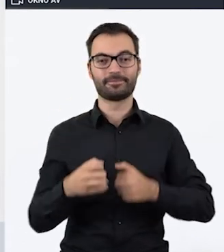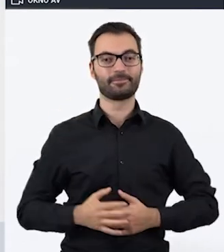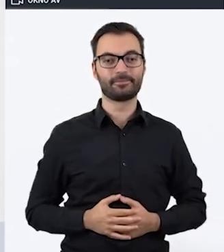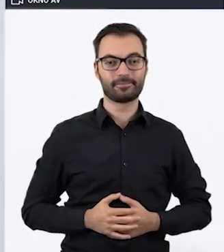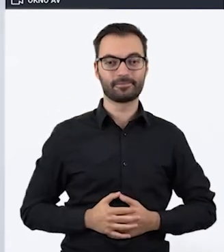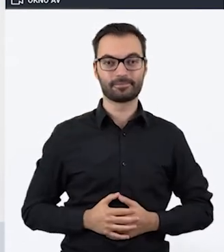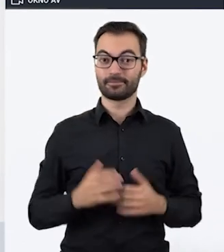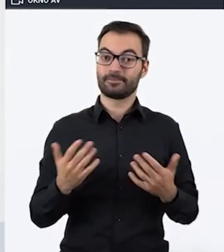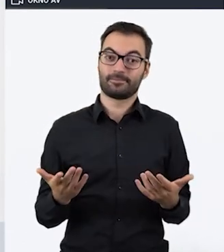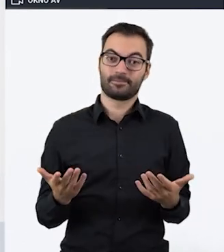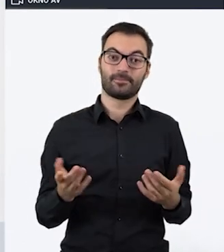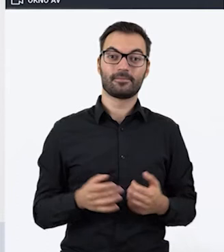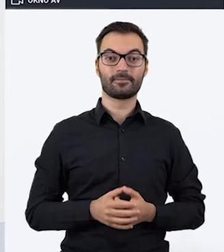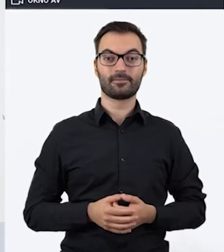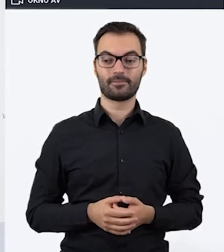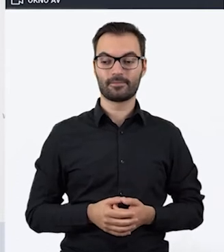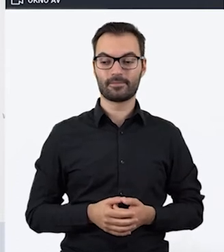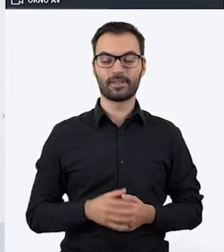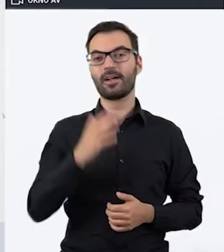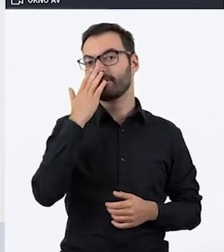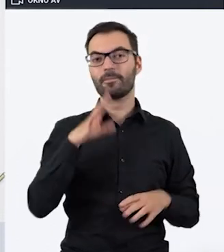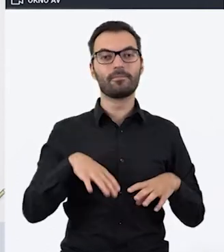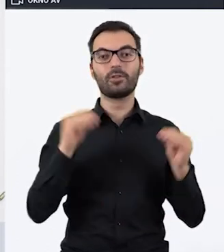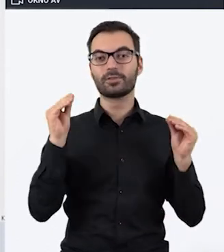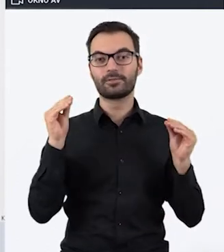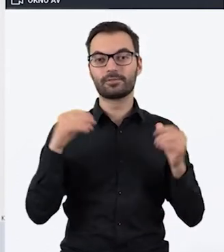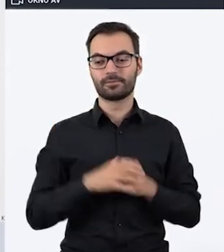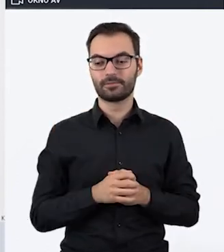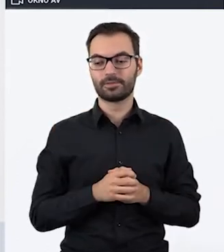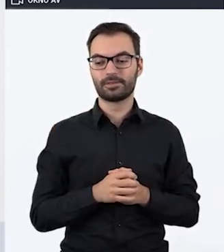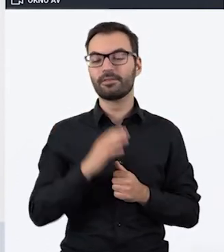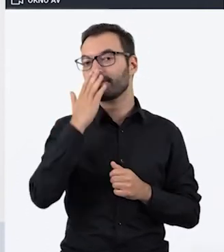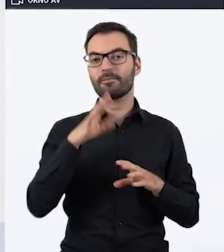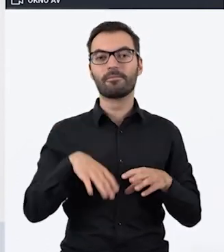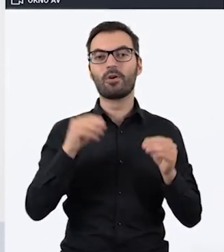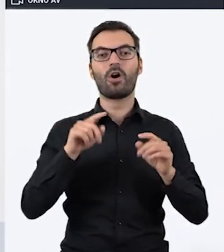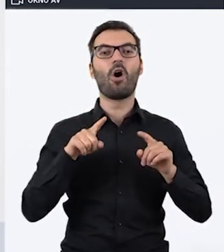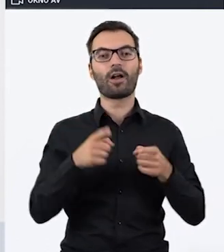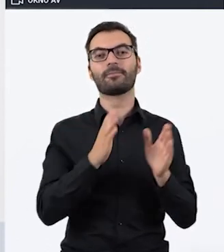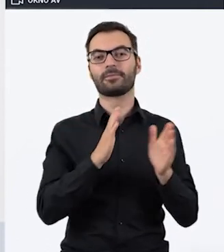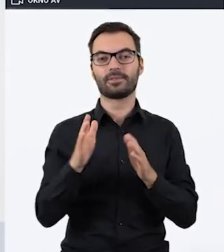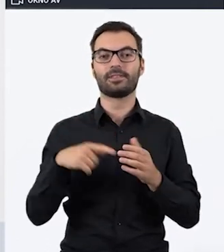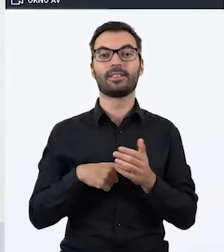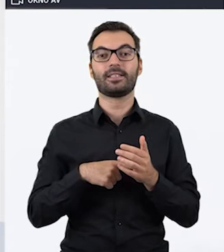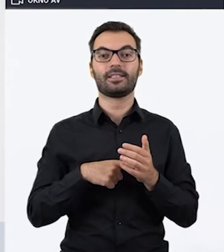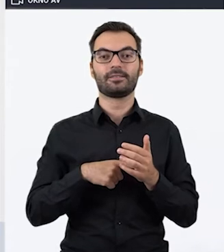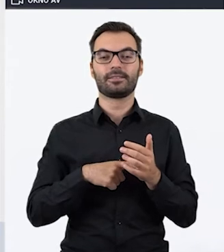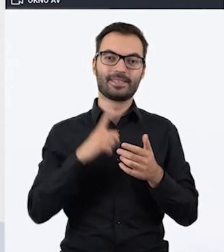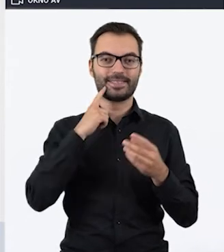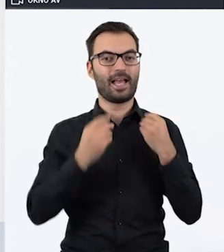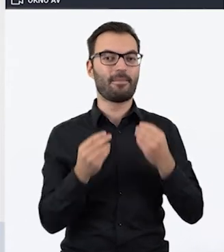No to, drodzy Państwo, od czego zacząć? Od czego powinniśmy zacząć organizowanie takiego